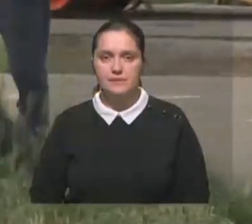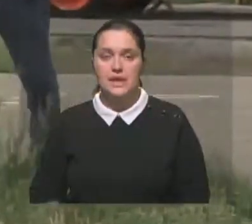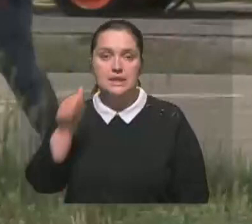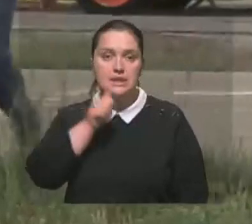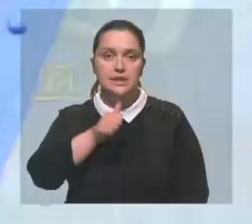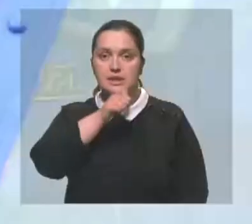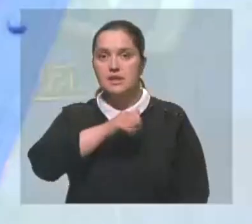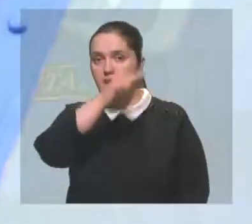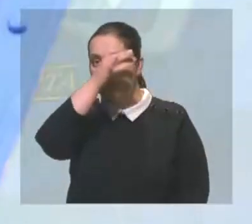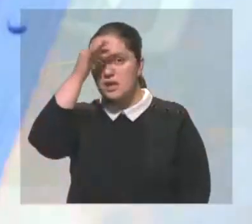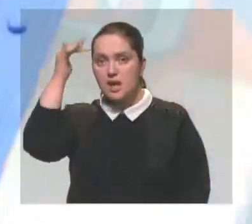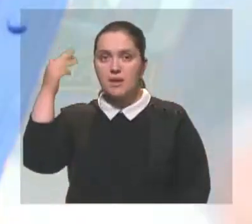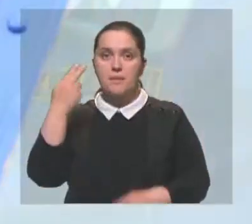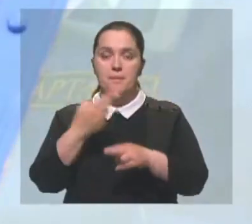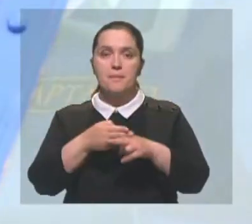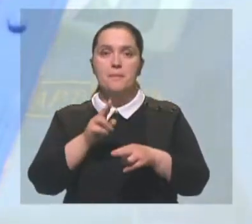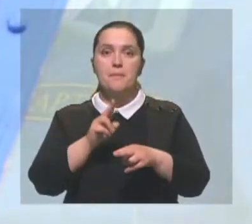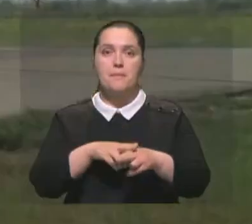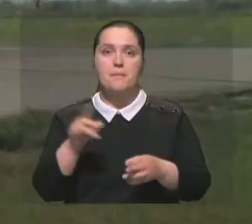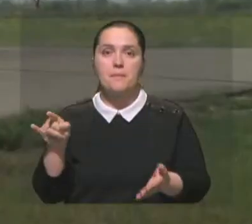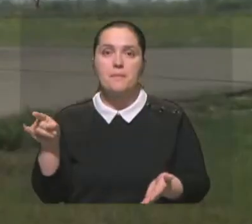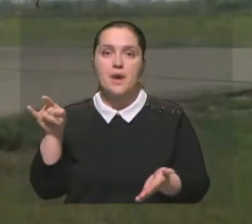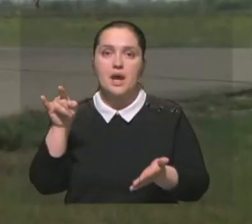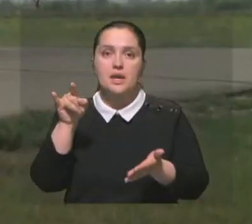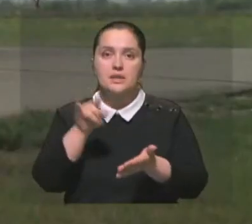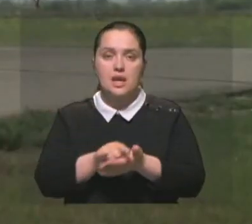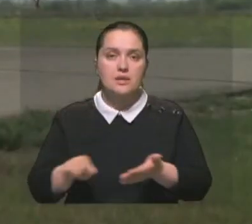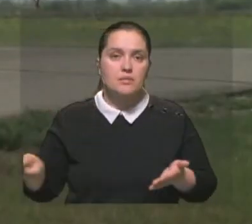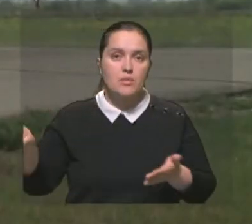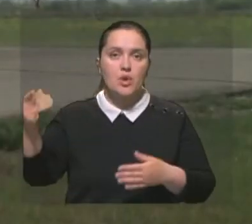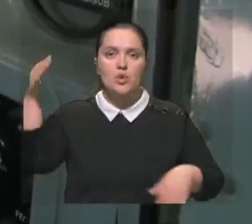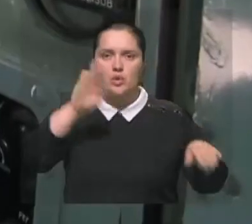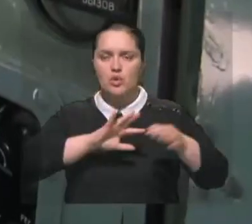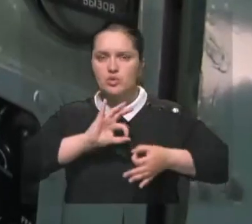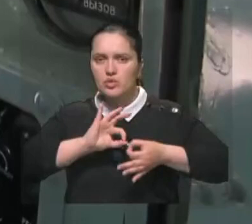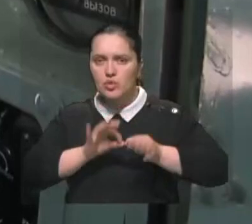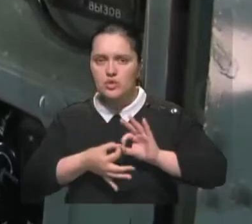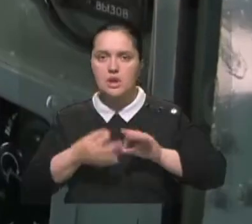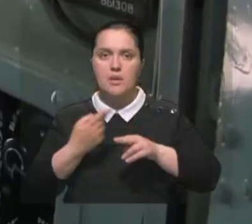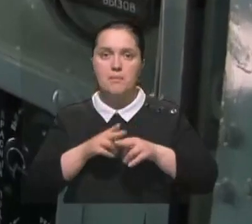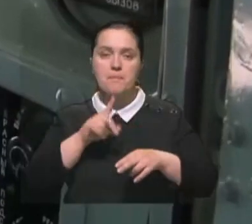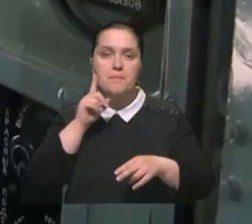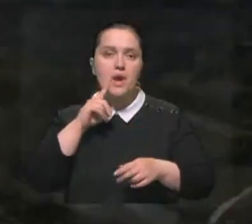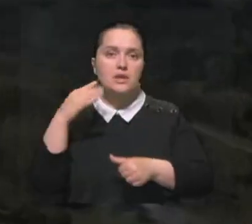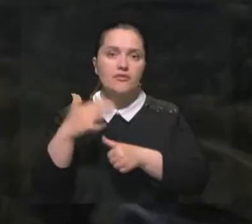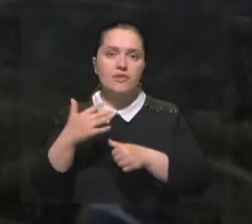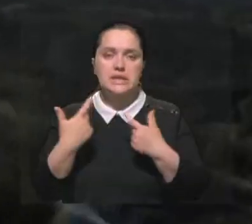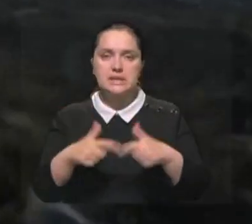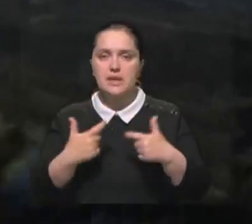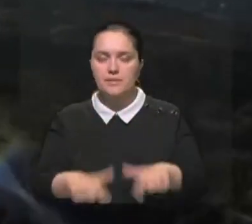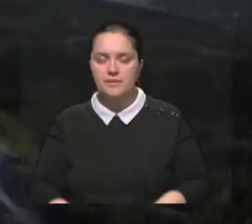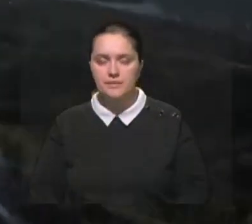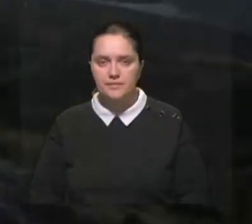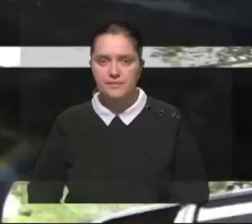Секреты неба, аварийная посадка и пилотирование в горной местности со сложным рельефом. Молодые вертолетчики сдают экзамены.